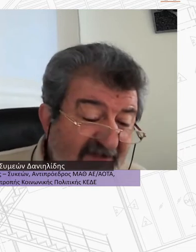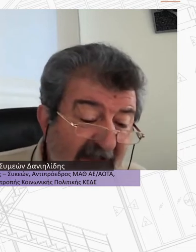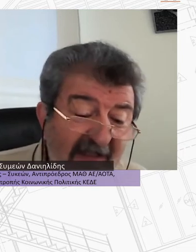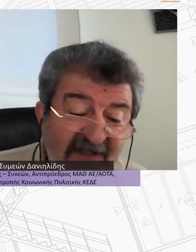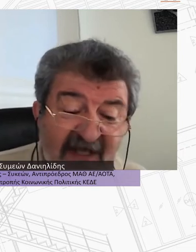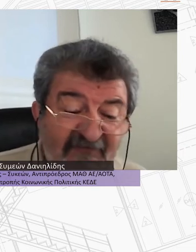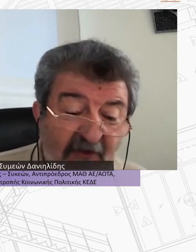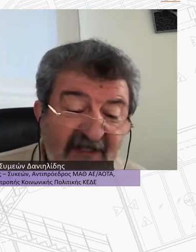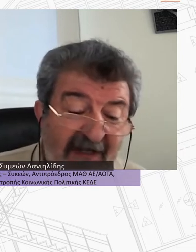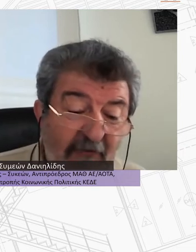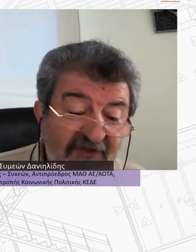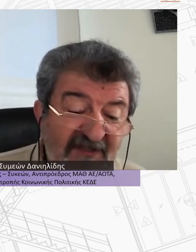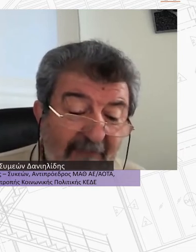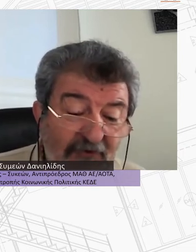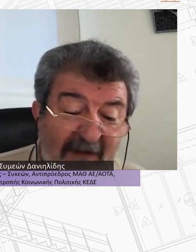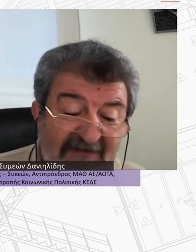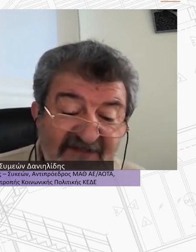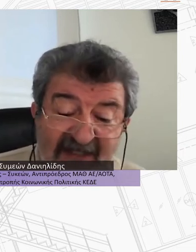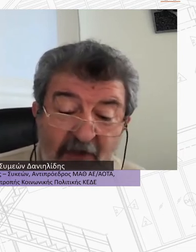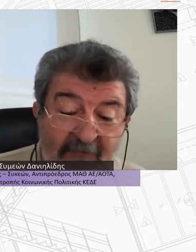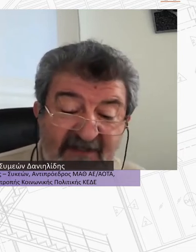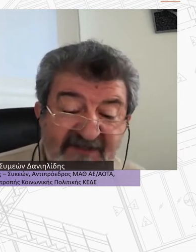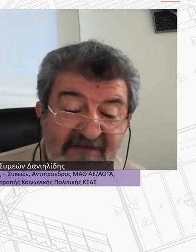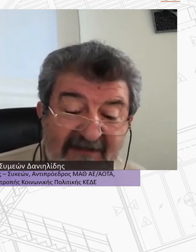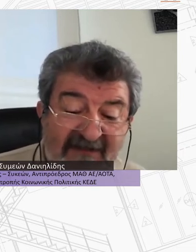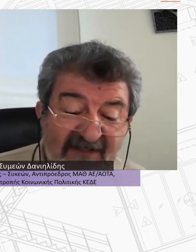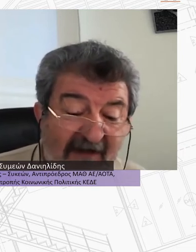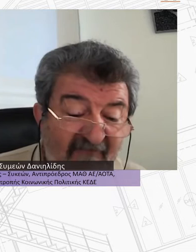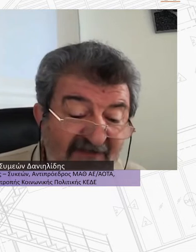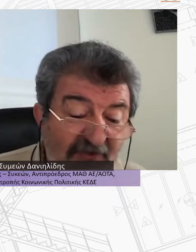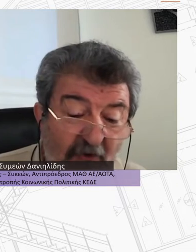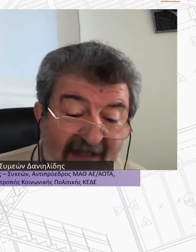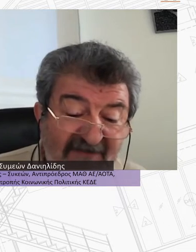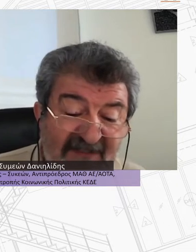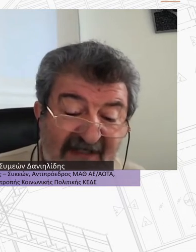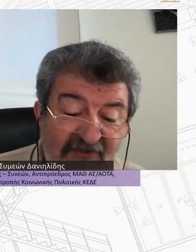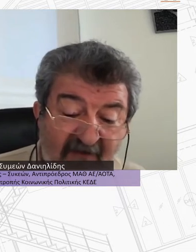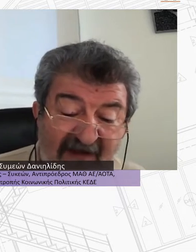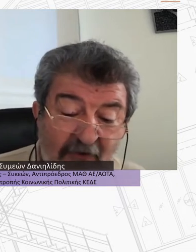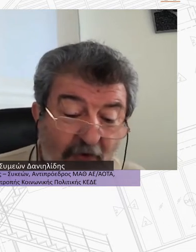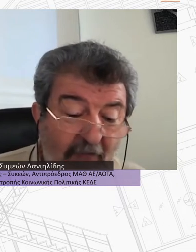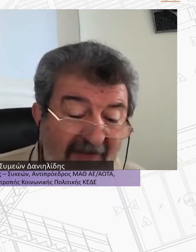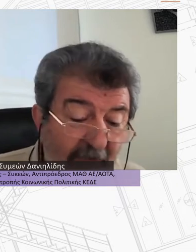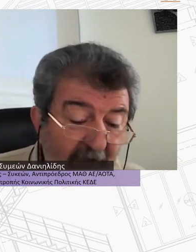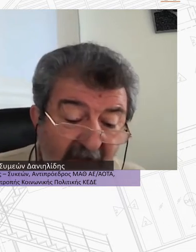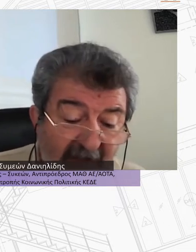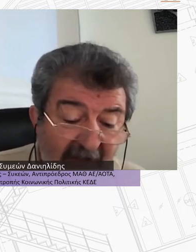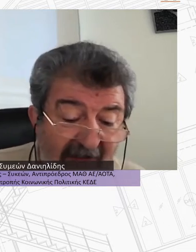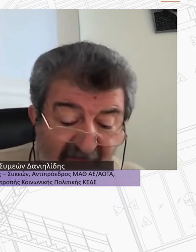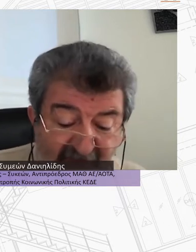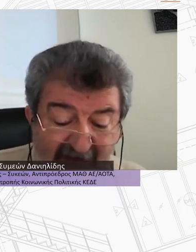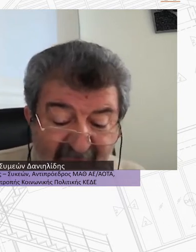χώρα μας και αυτό έχει αναγνωριστεί από τους πάντες Έχει υλοποιήσει σημαντικές παρεμβάσεις στον τομέα της στέγασης των ευάλωτων ομάδων